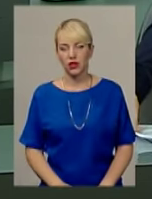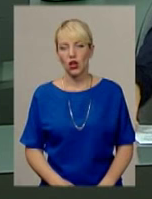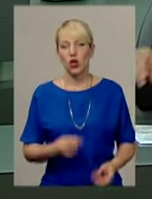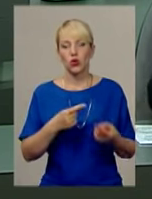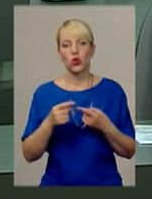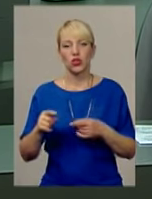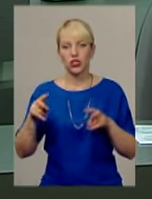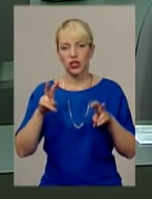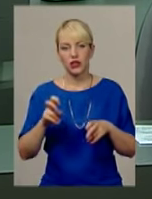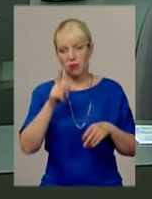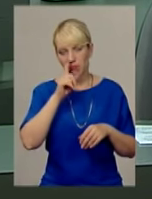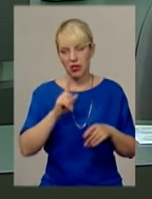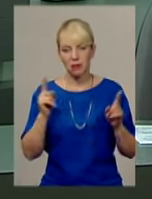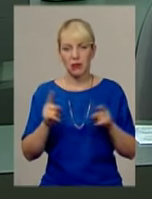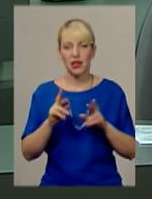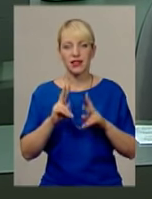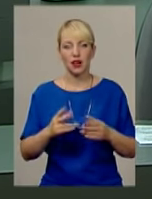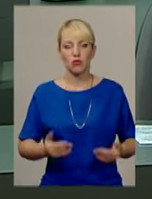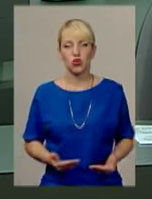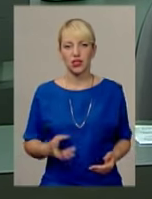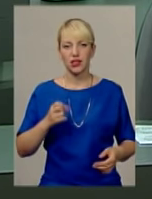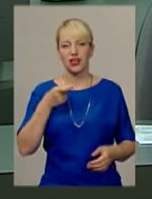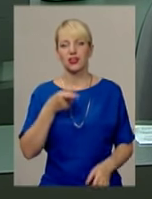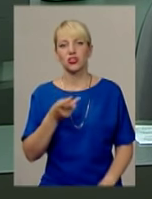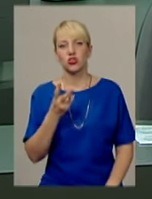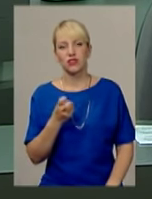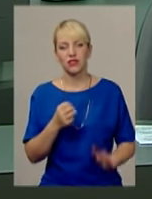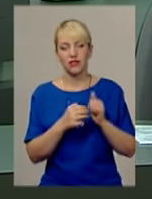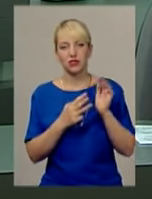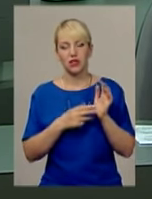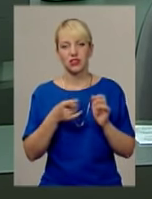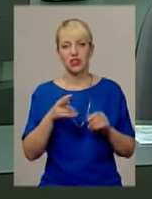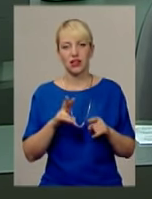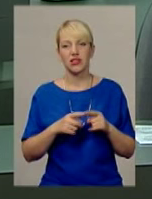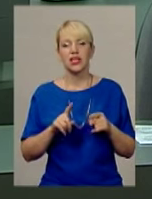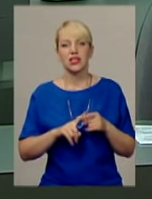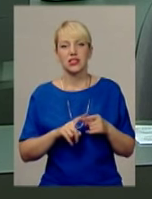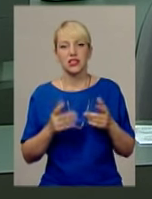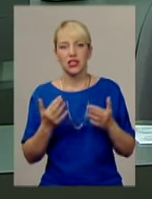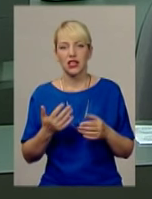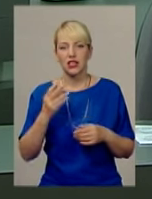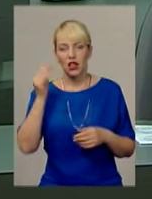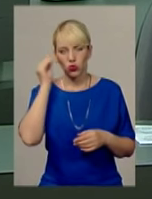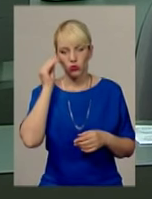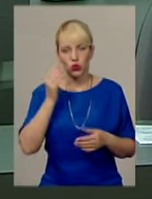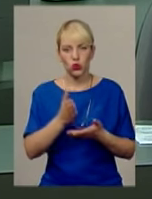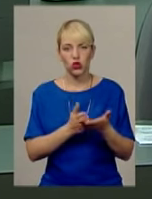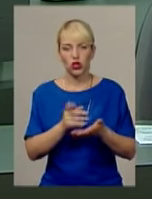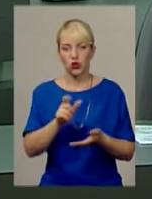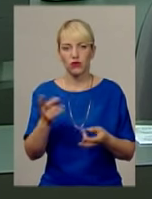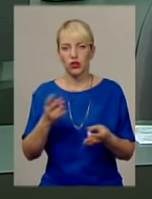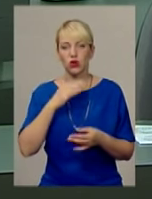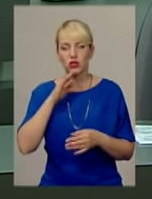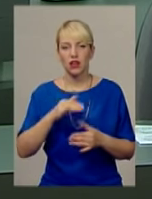інших тем – місячний мінімум або як прожити на 1218 гривень. Саме стільки, на думку чиновників, достатньо для